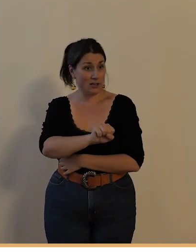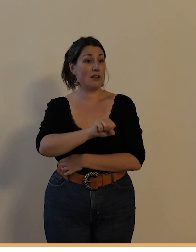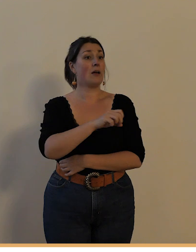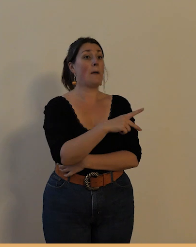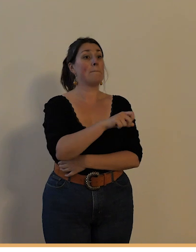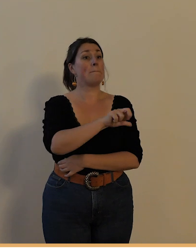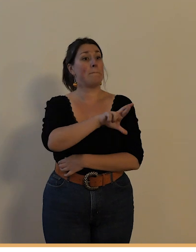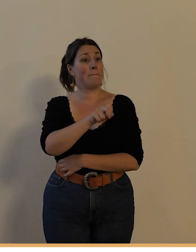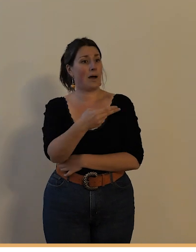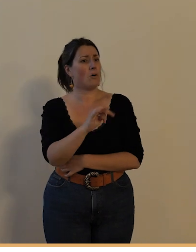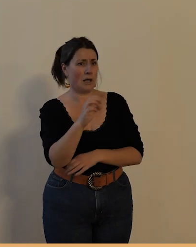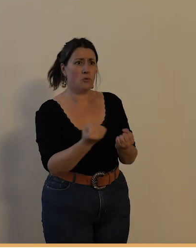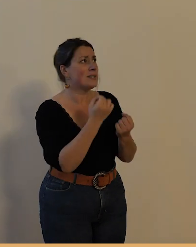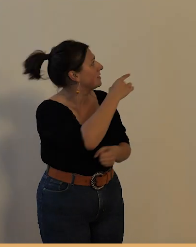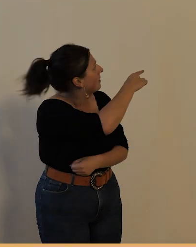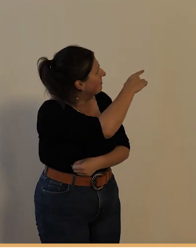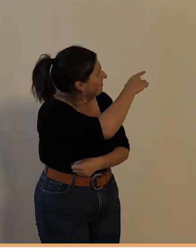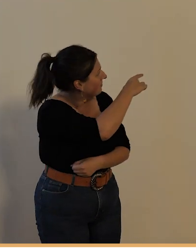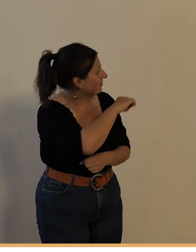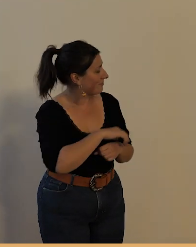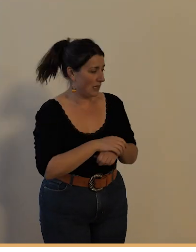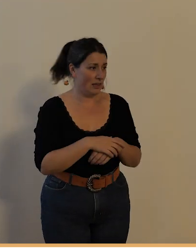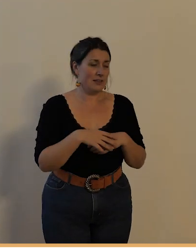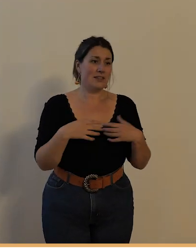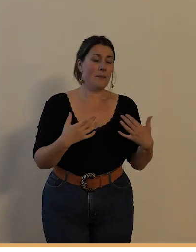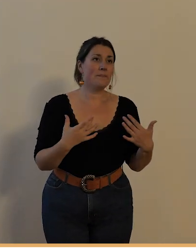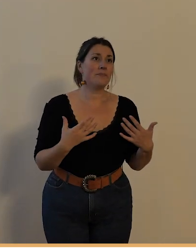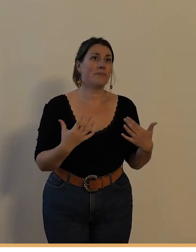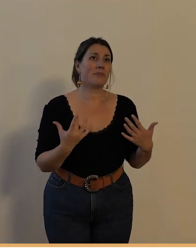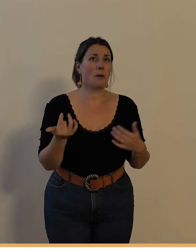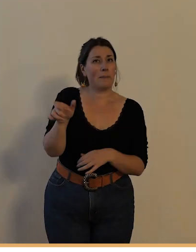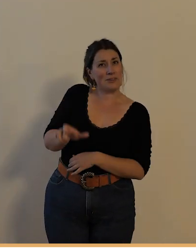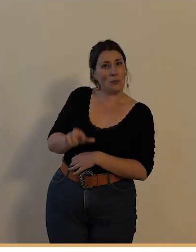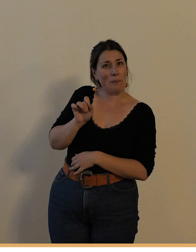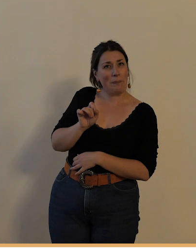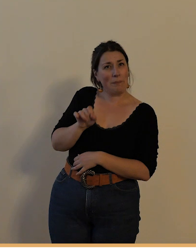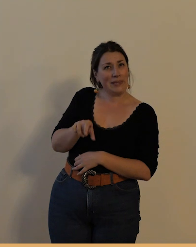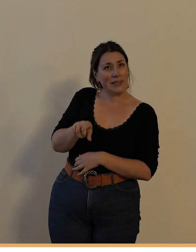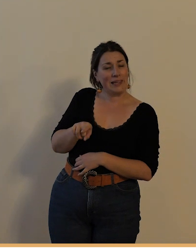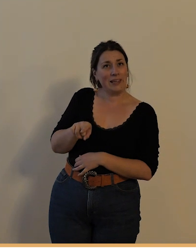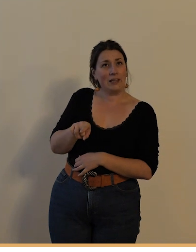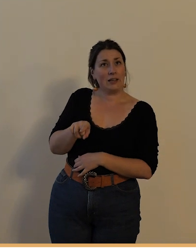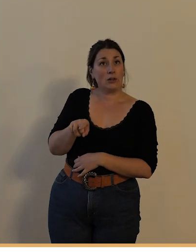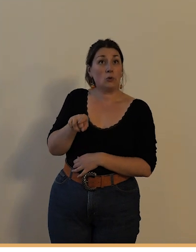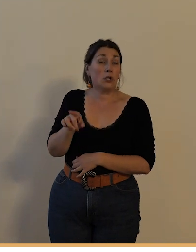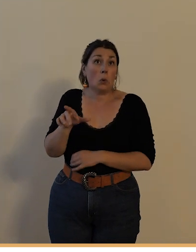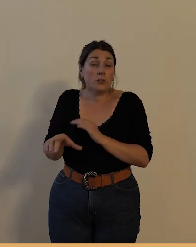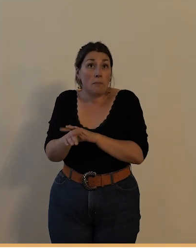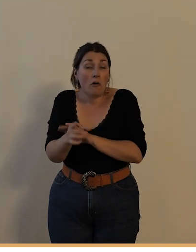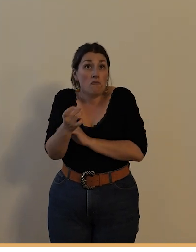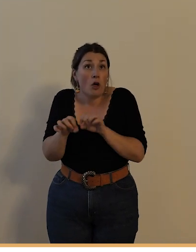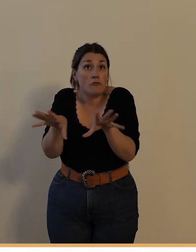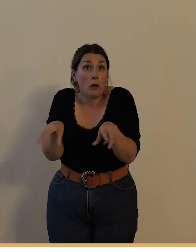dans l'annuaire du département il est d'origine modeste c'est un